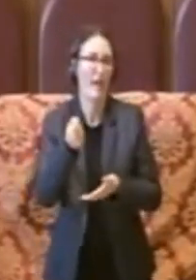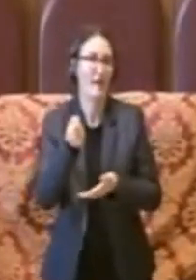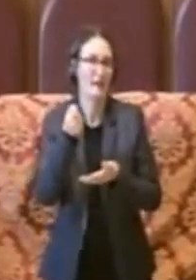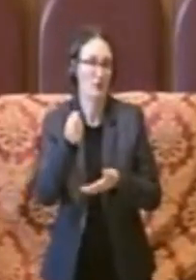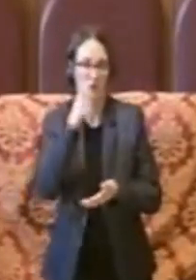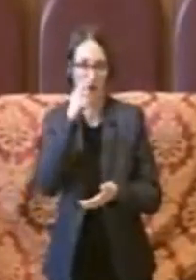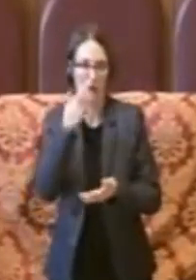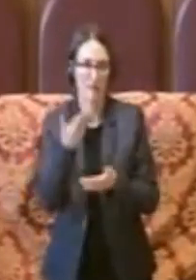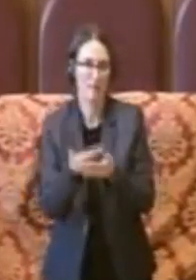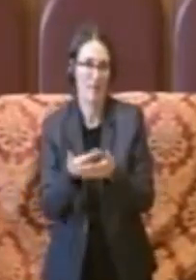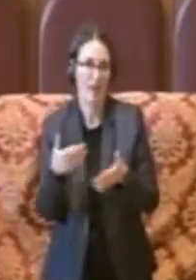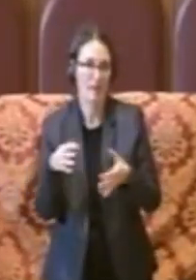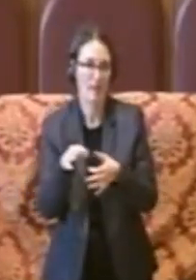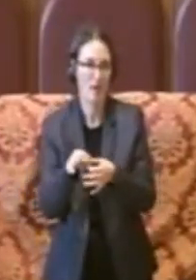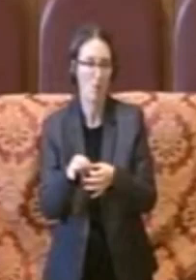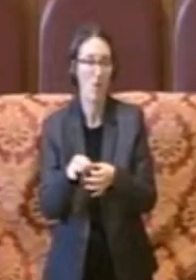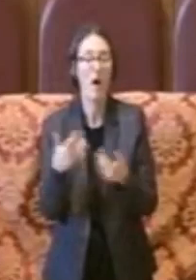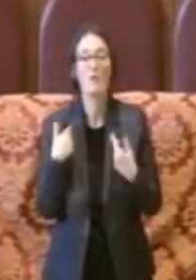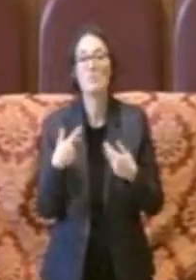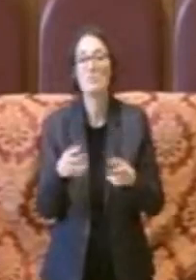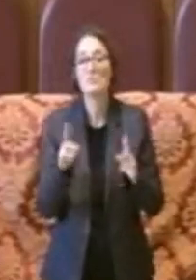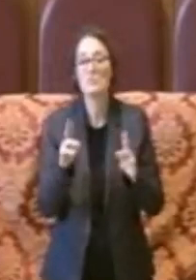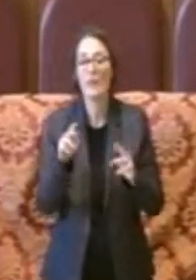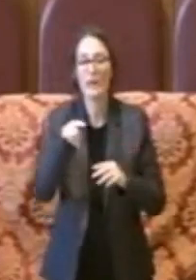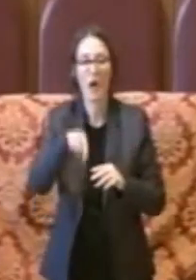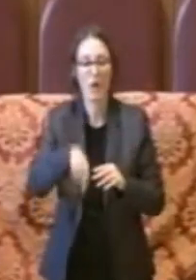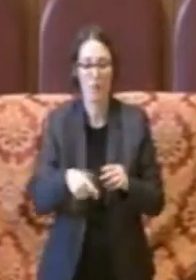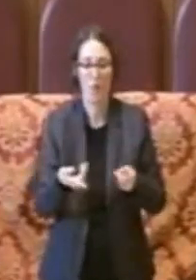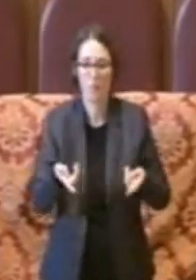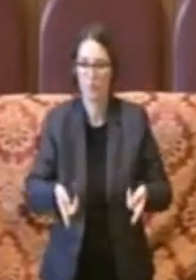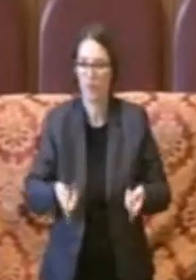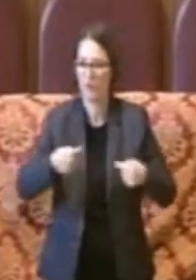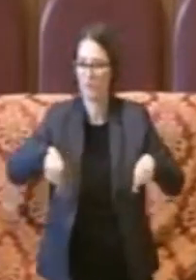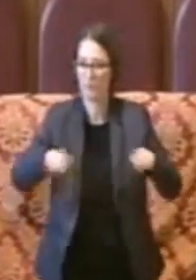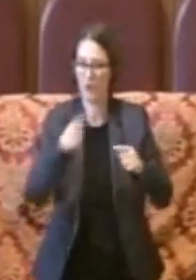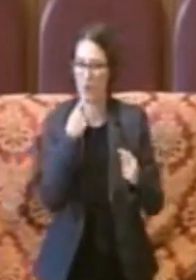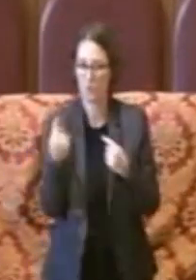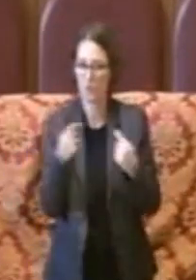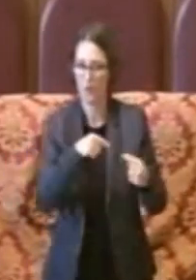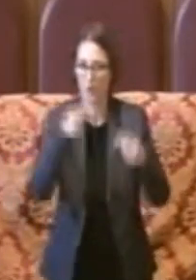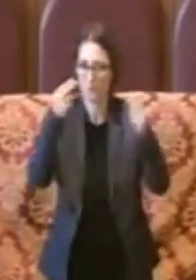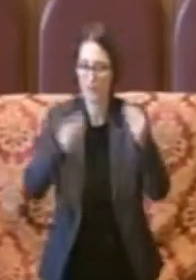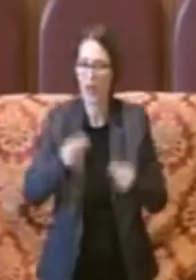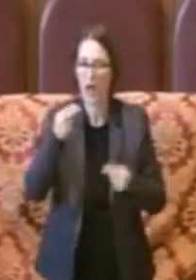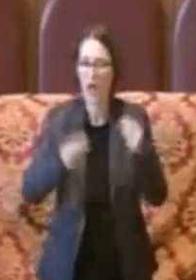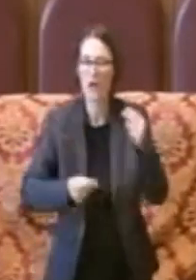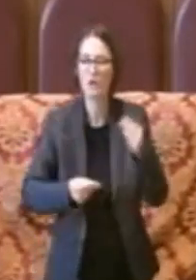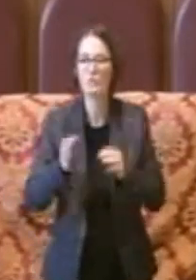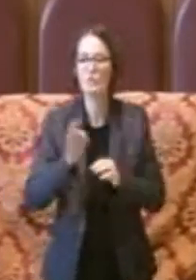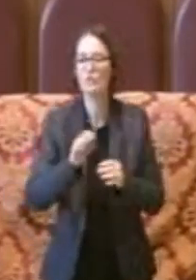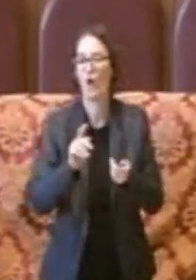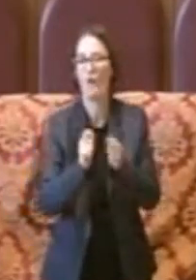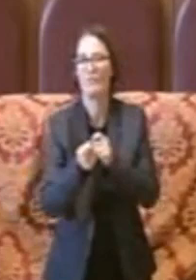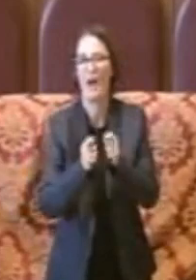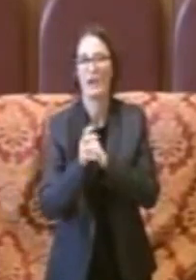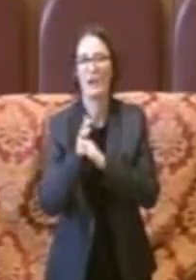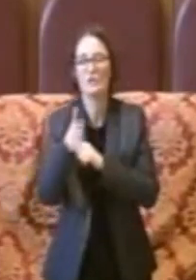speriamo ovviamente anche nel corso di questa sessione di bilancio o comunque anche di alte variazioni possano